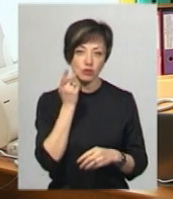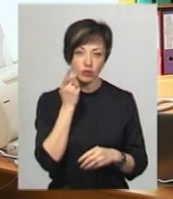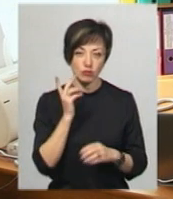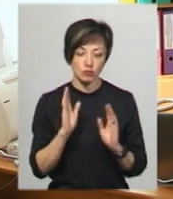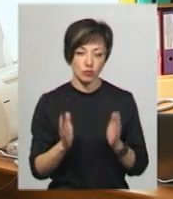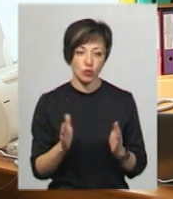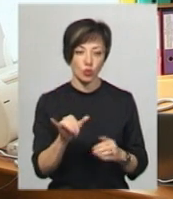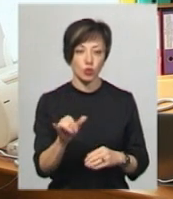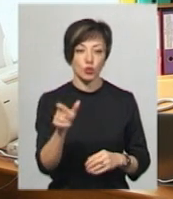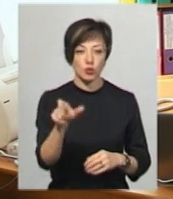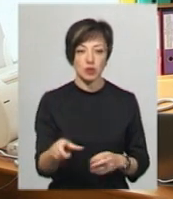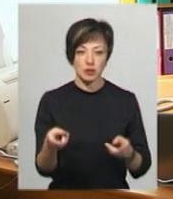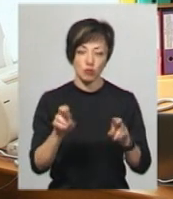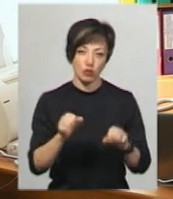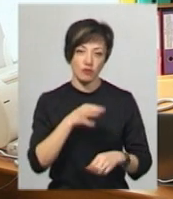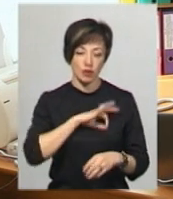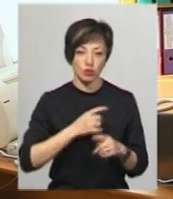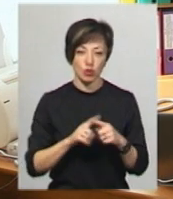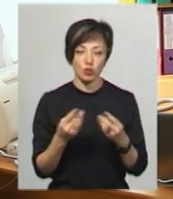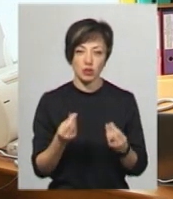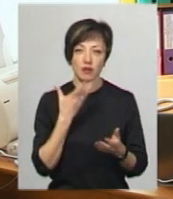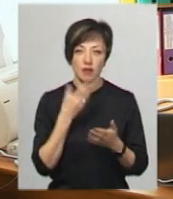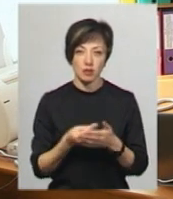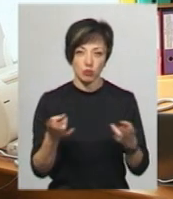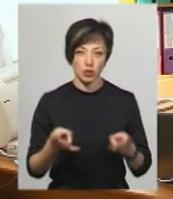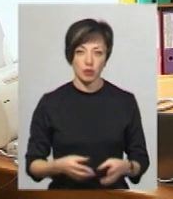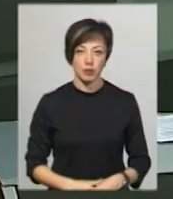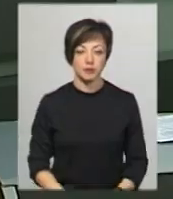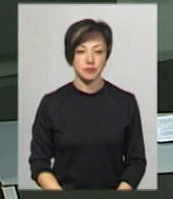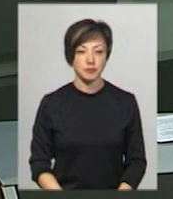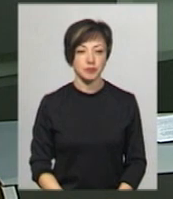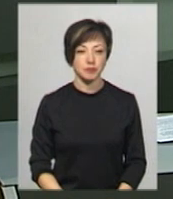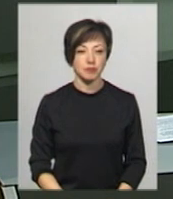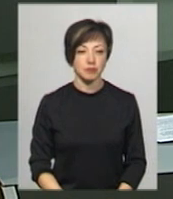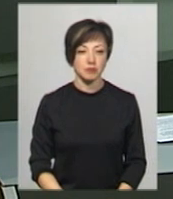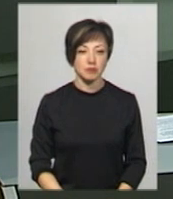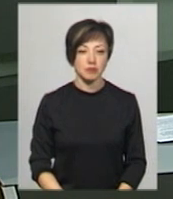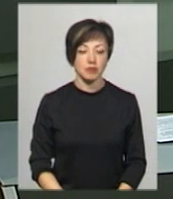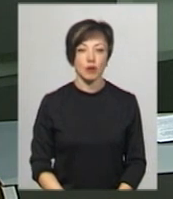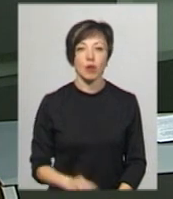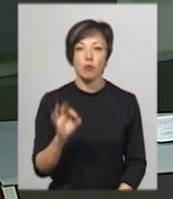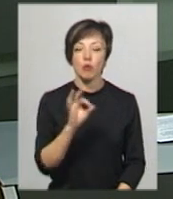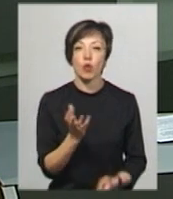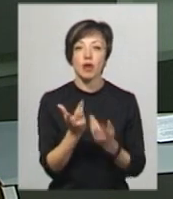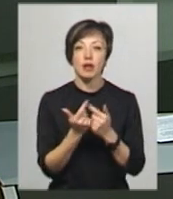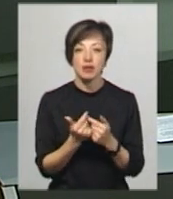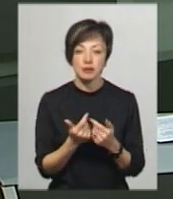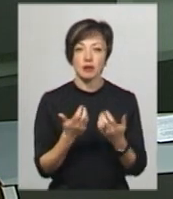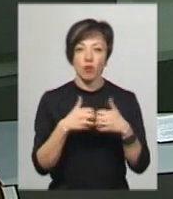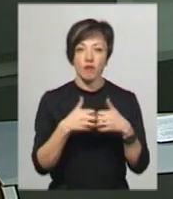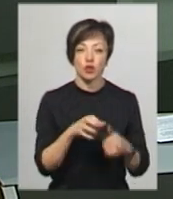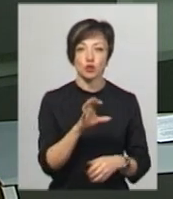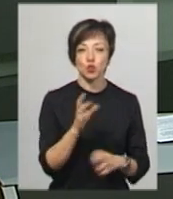лишиться у людини, яка зможе використати ці кошти на власні потреби. Про кількість нарахування субсидії за